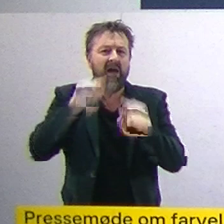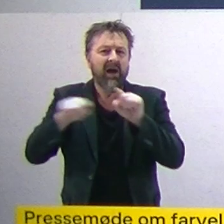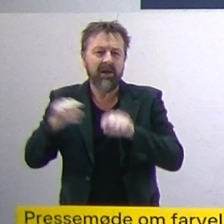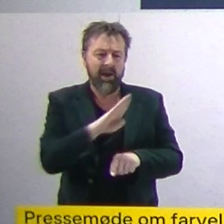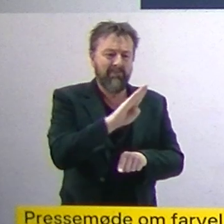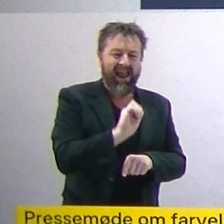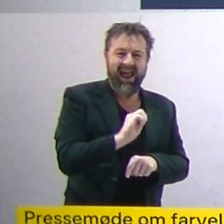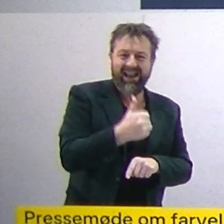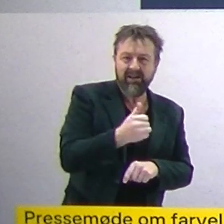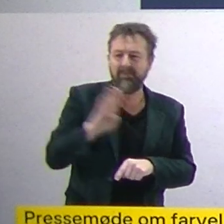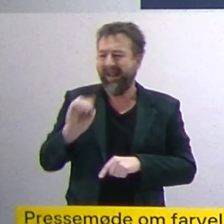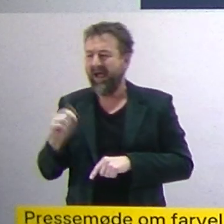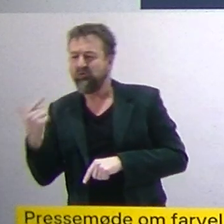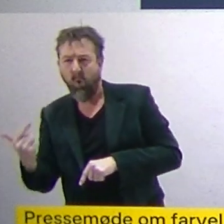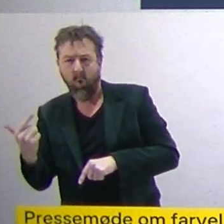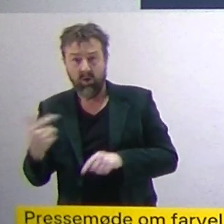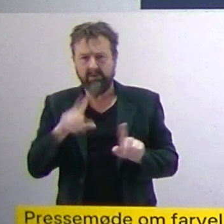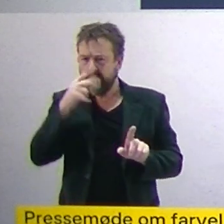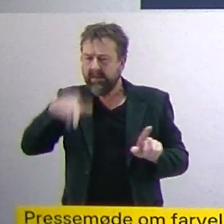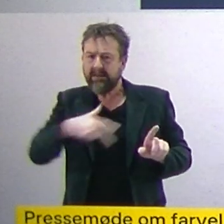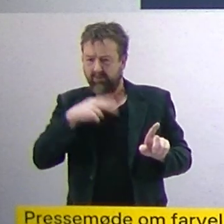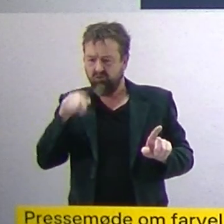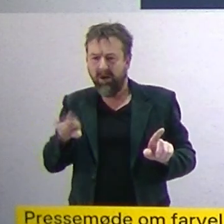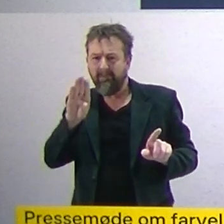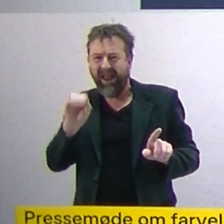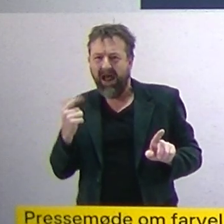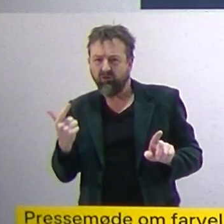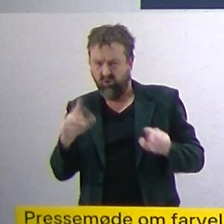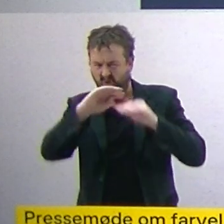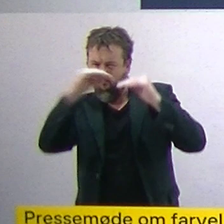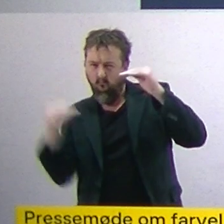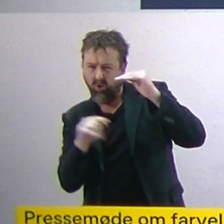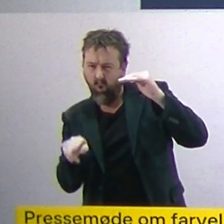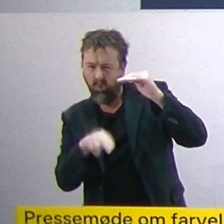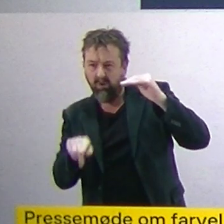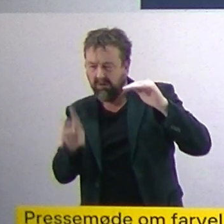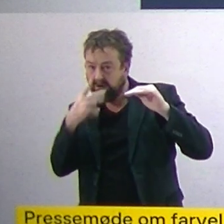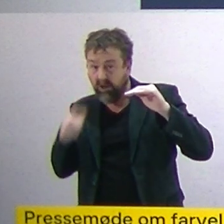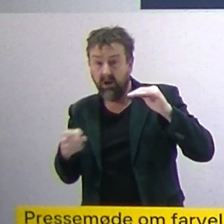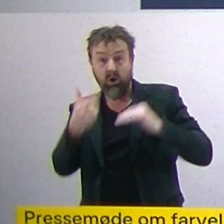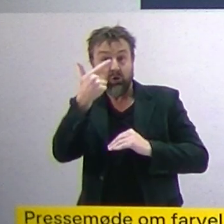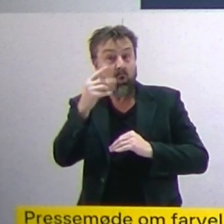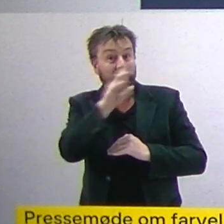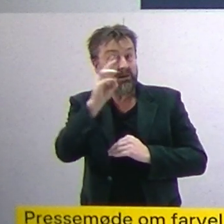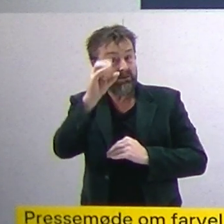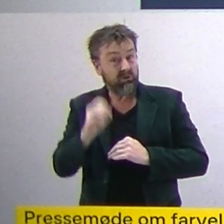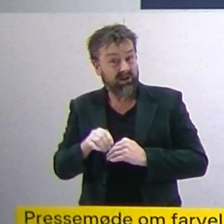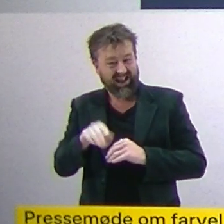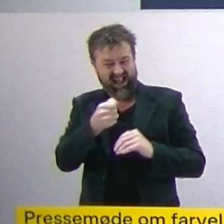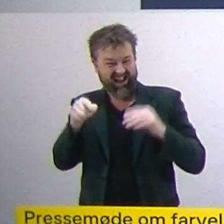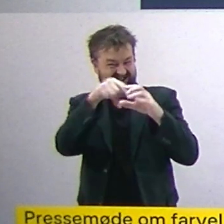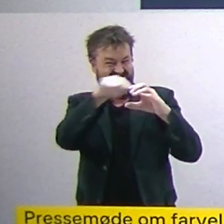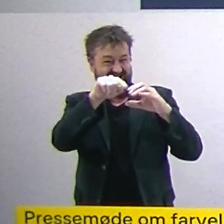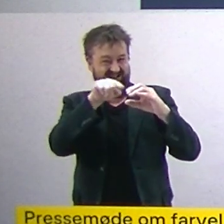BA1 og BA2, og i Danmark kan vi se, at BA2 begynder at dominere nu med 63% af vores omikron-tilfælde. I